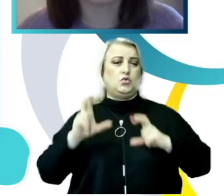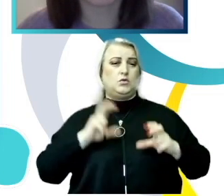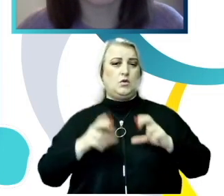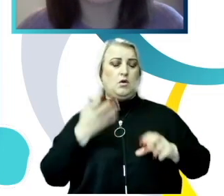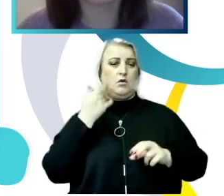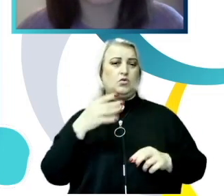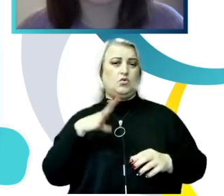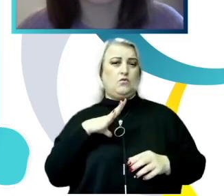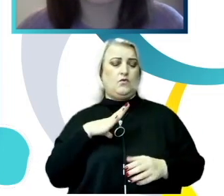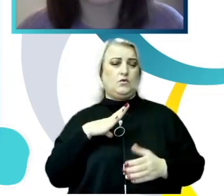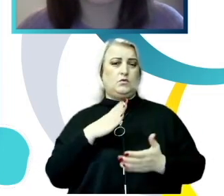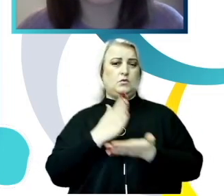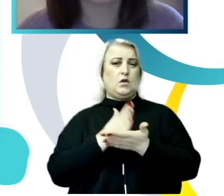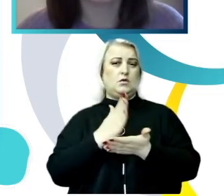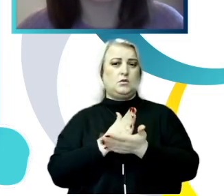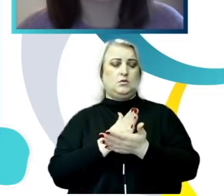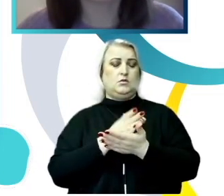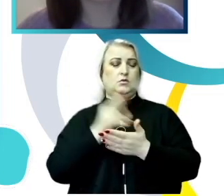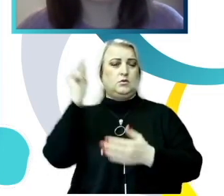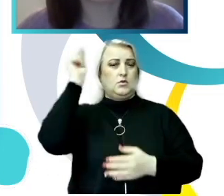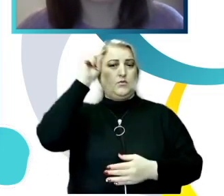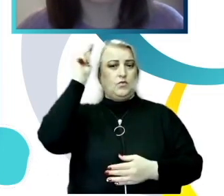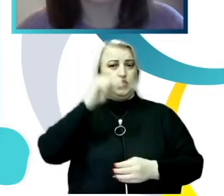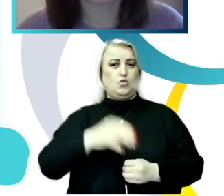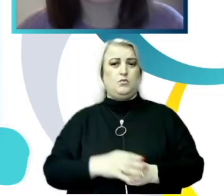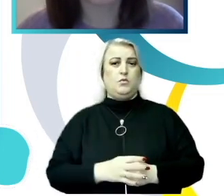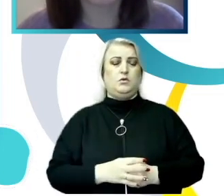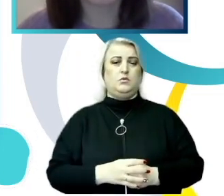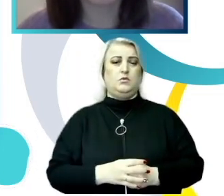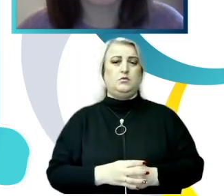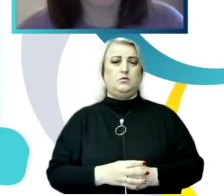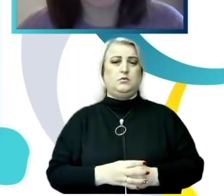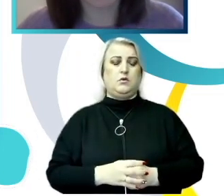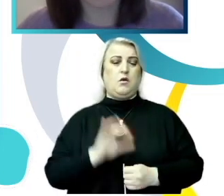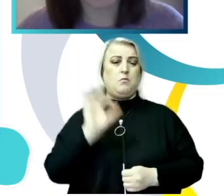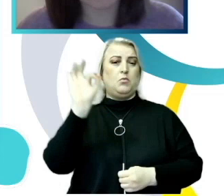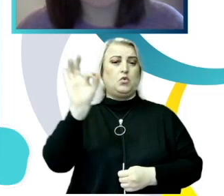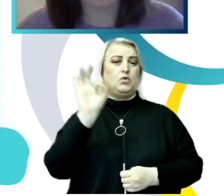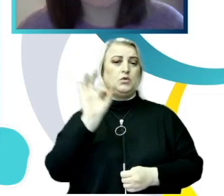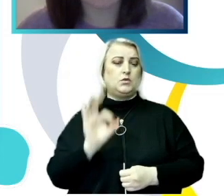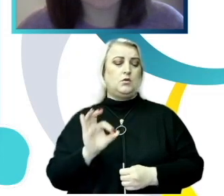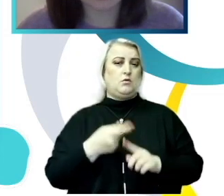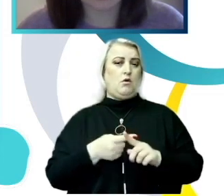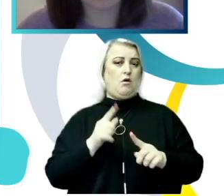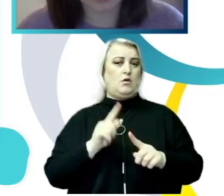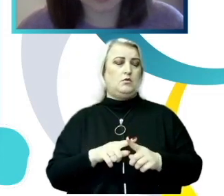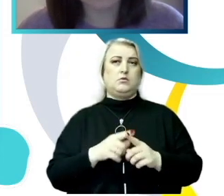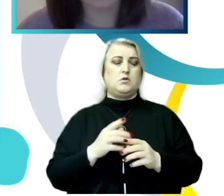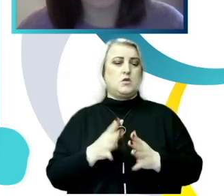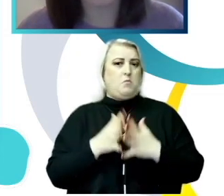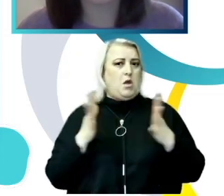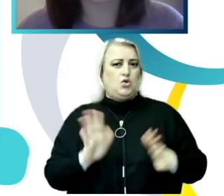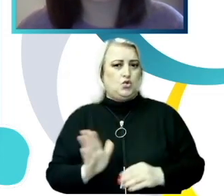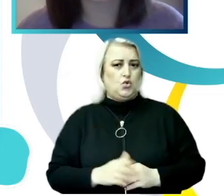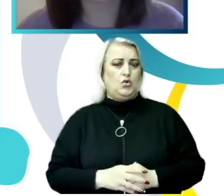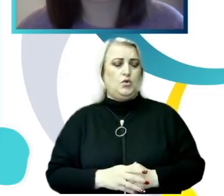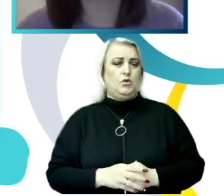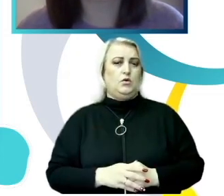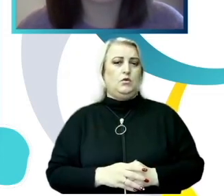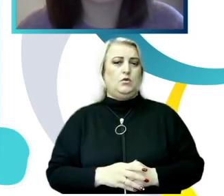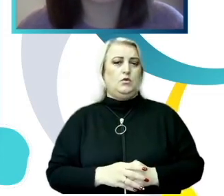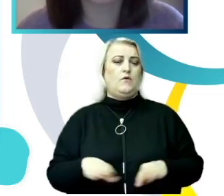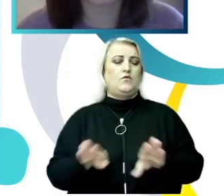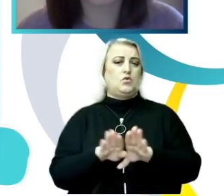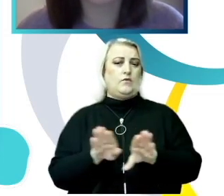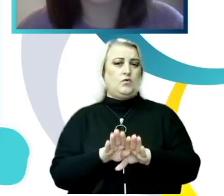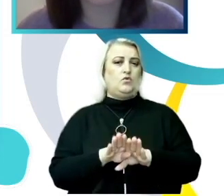se aflau în mediul de studii. Chiar dacă procentul acestora nu este atât de mare, totuși, mediul